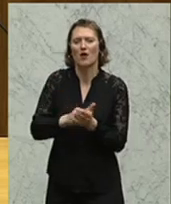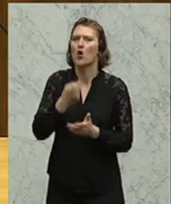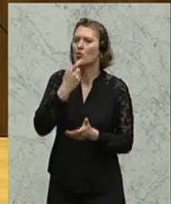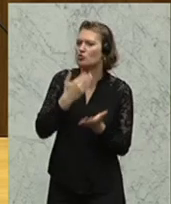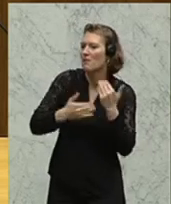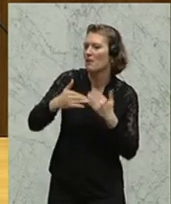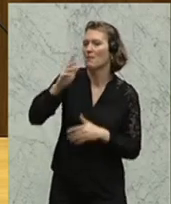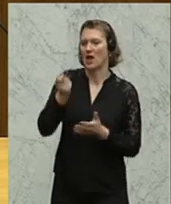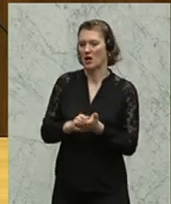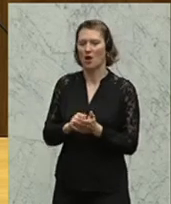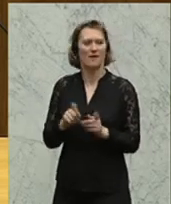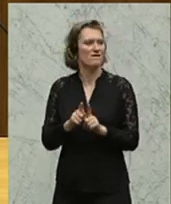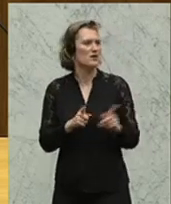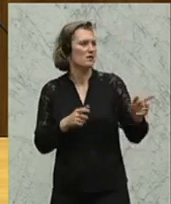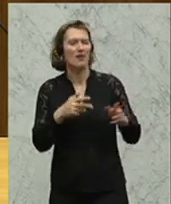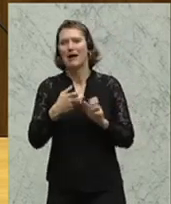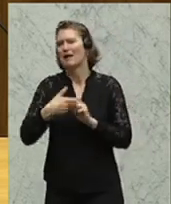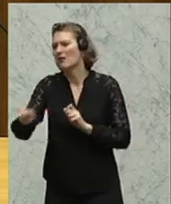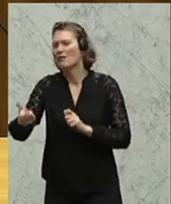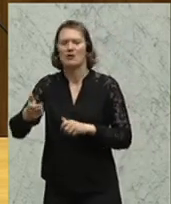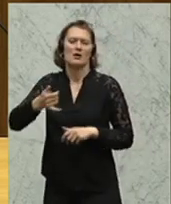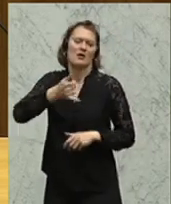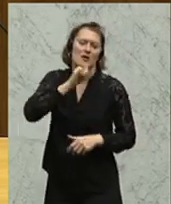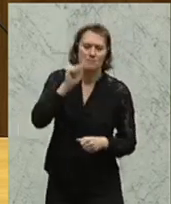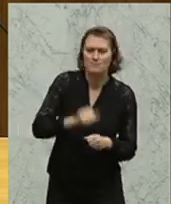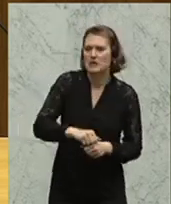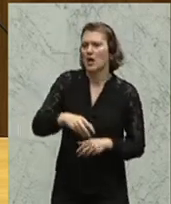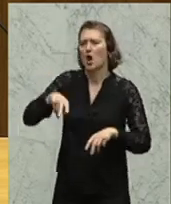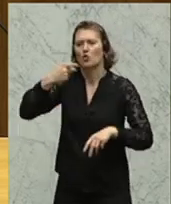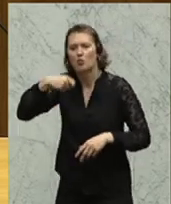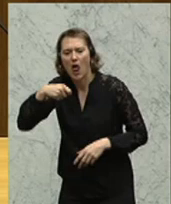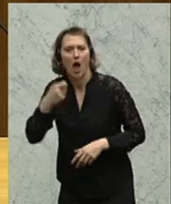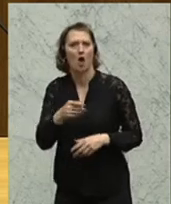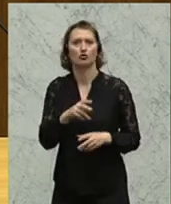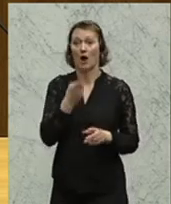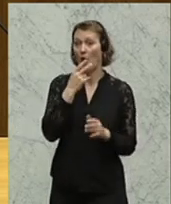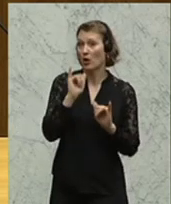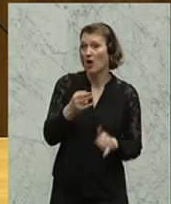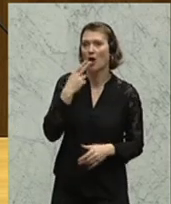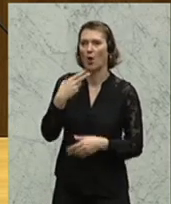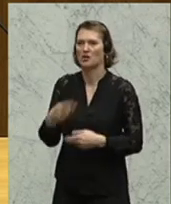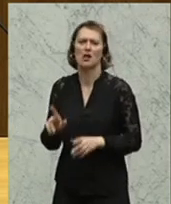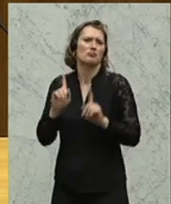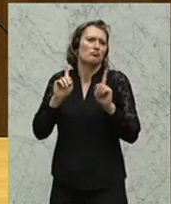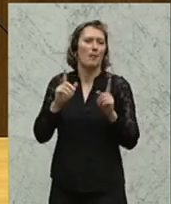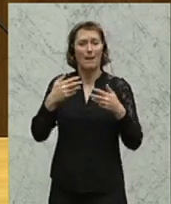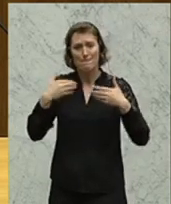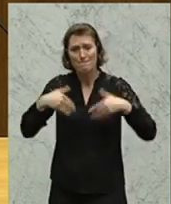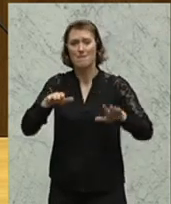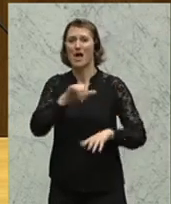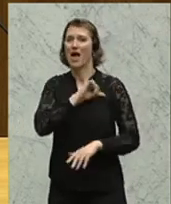Kostas gehen, Kollege Marzen, etwas sehr cooles kaufen, ein Seitel, Bier. Und da glücklich sind und vielleicht auch nicht rauchen oder nicht rauchen. Aber bitte mehr